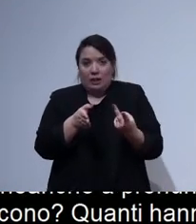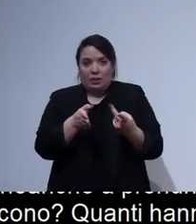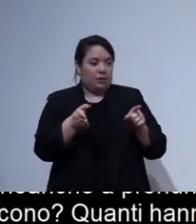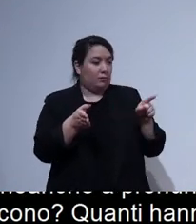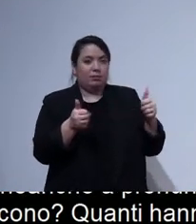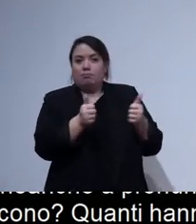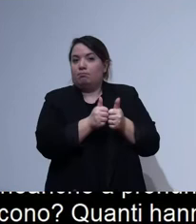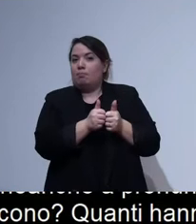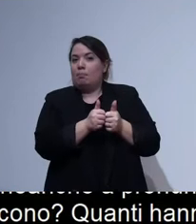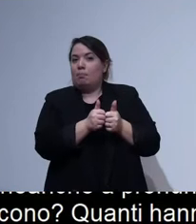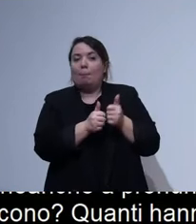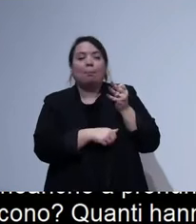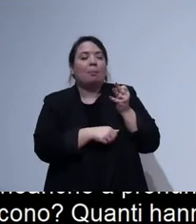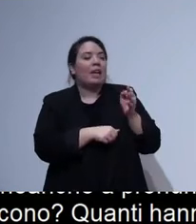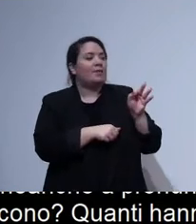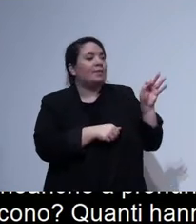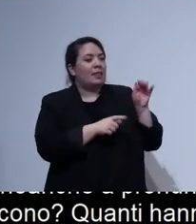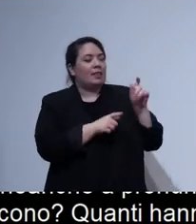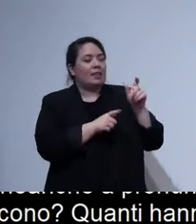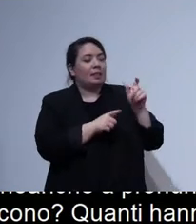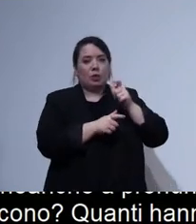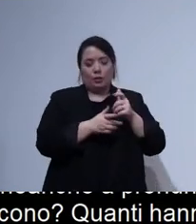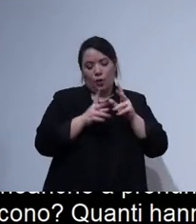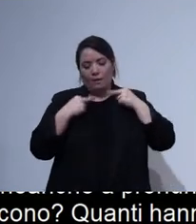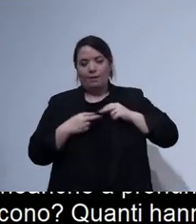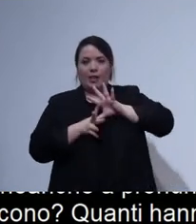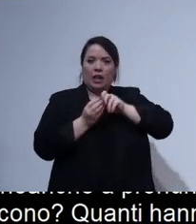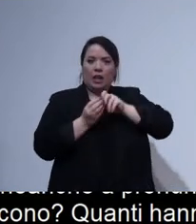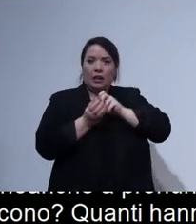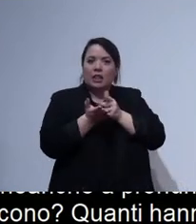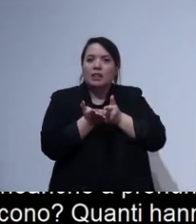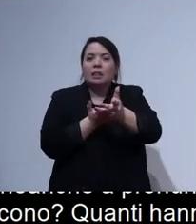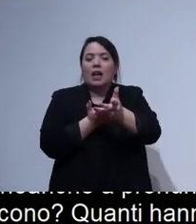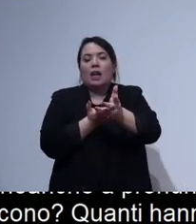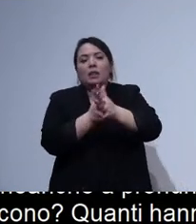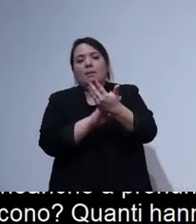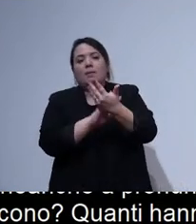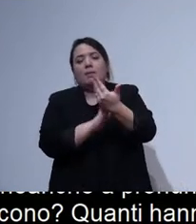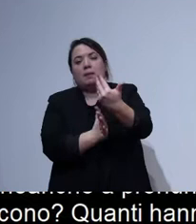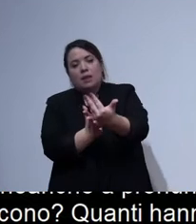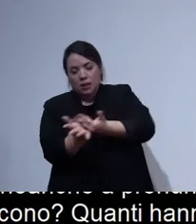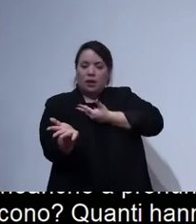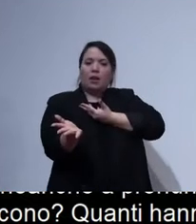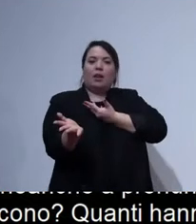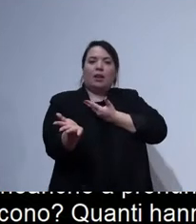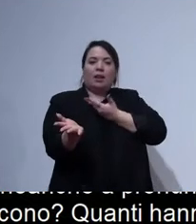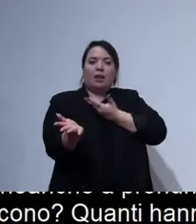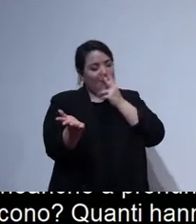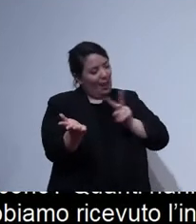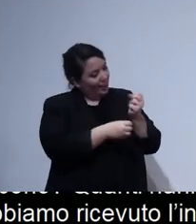perfetta per raccontarsi e raccontarci. Quindi, Vale, lascio a te presentare te stessa.